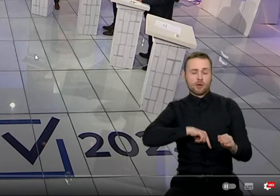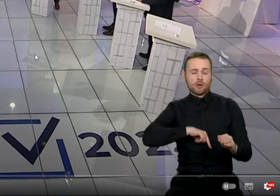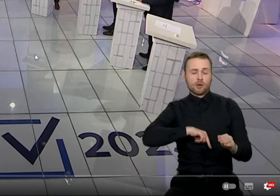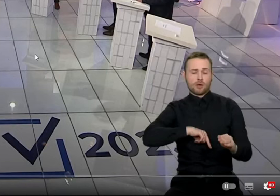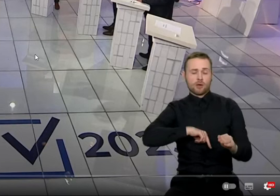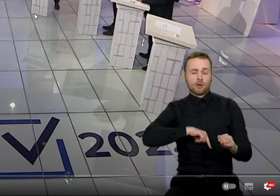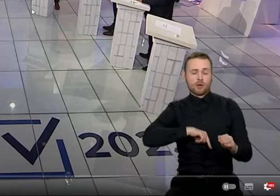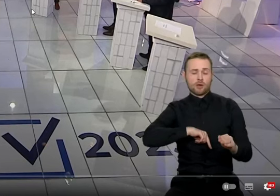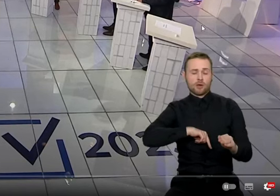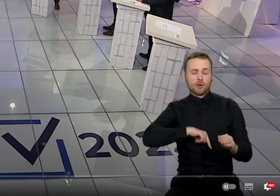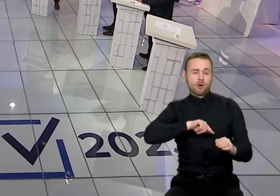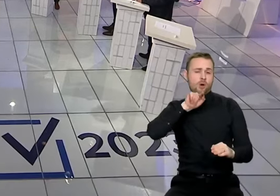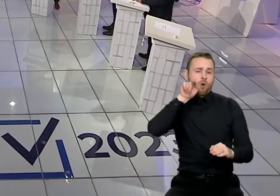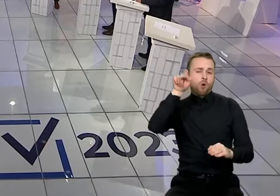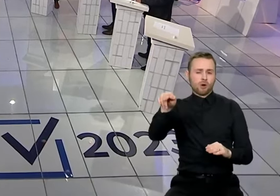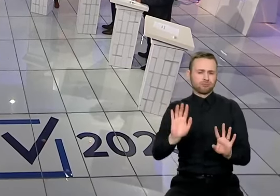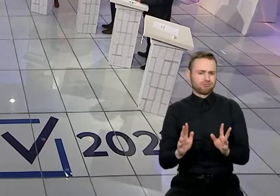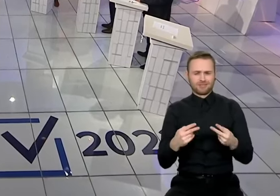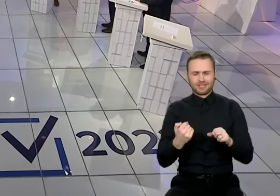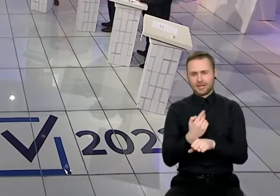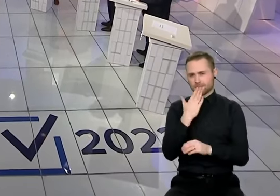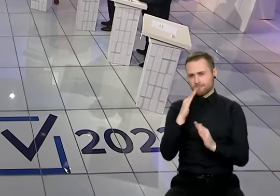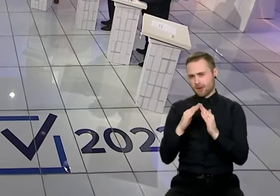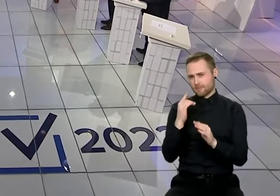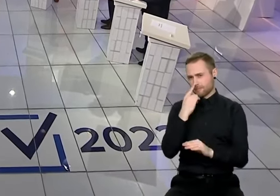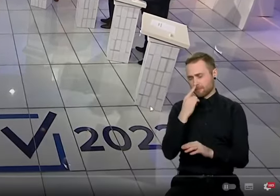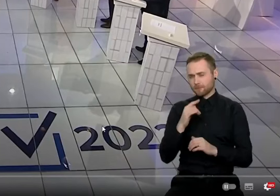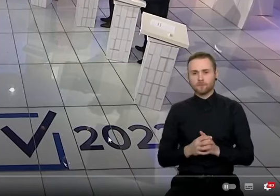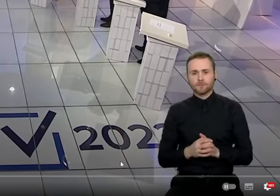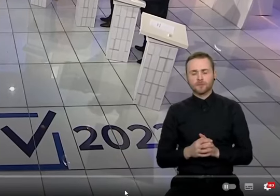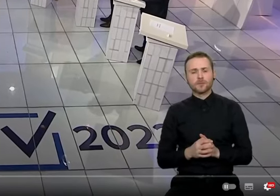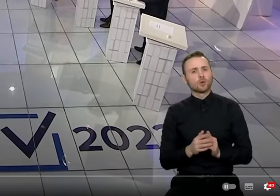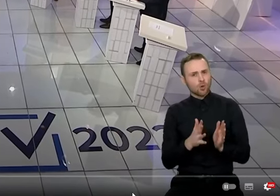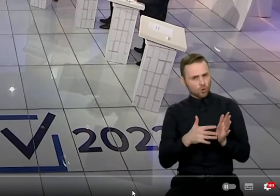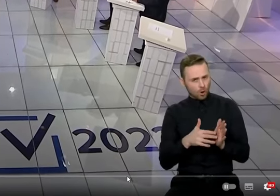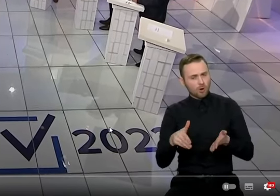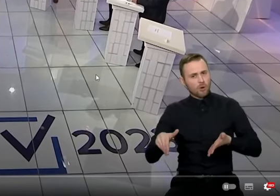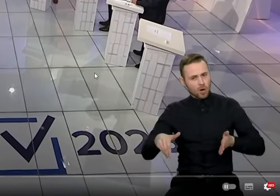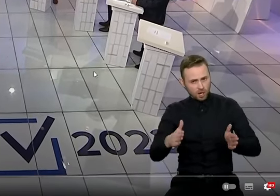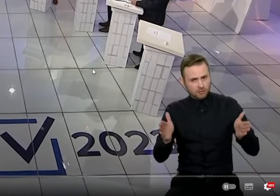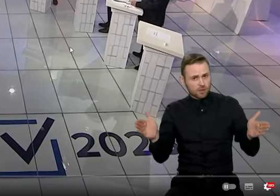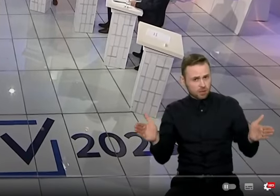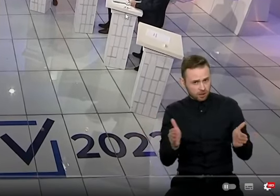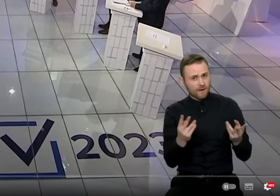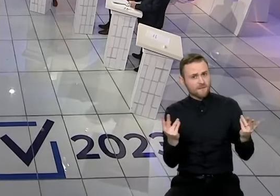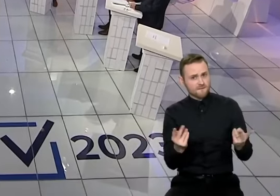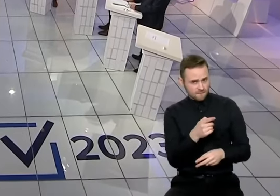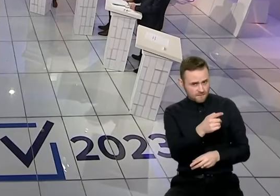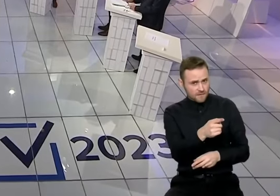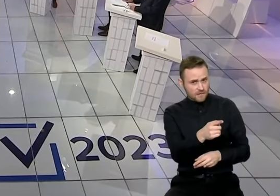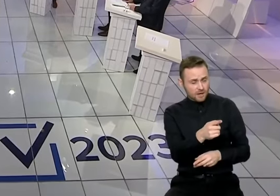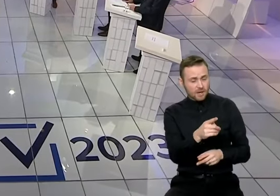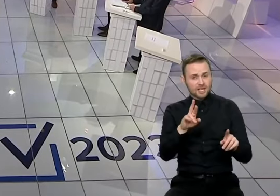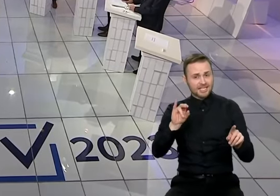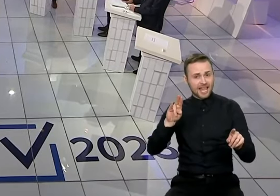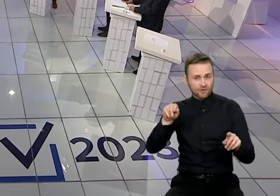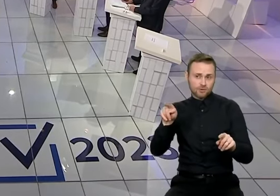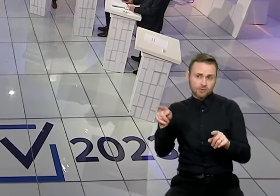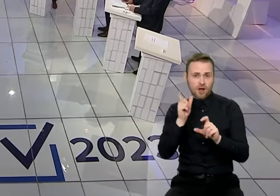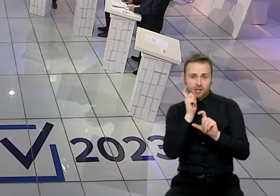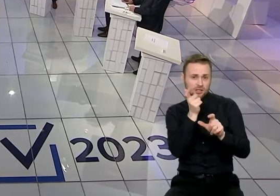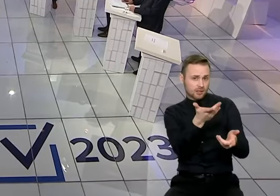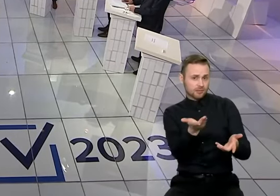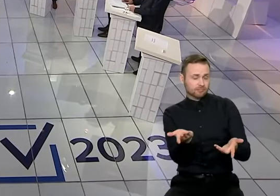pažado, tipo, nu, tarkim. Ar tęstumė dabartinę gatvės jaurinimo politiką, ar kitaip tvarkytumėt miesto gatvės atsato? Raskavičius. Prašau.